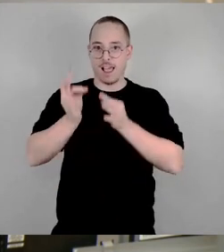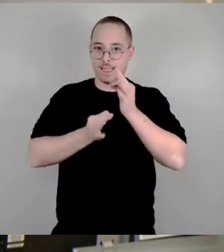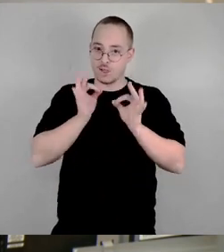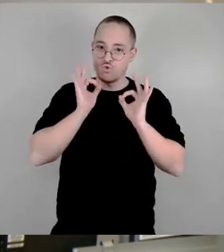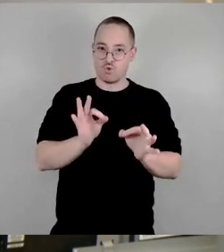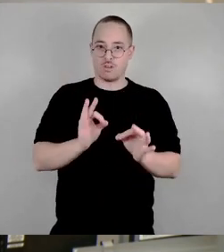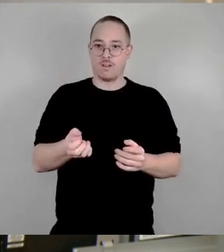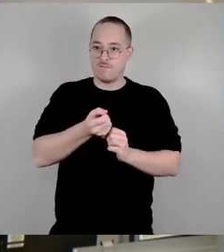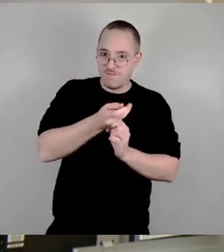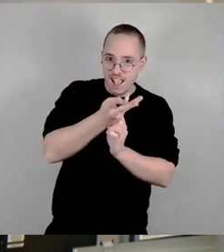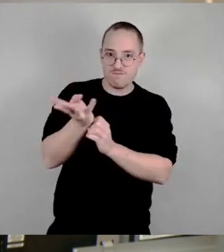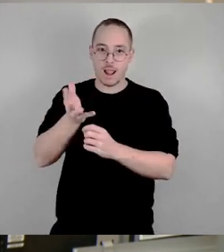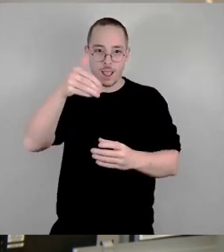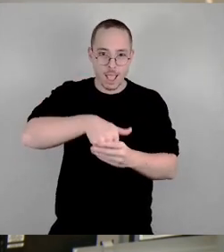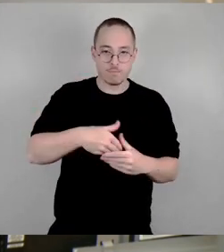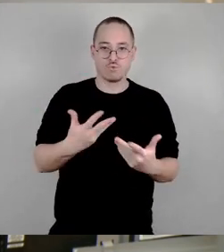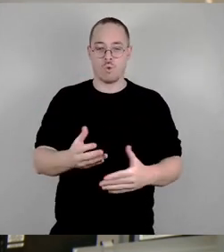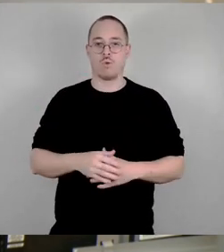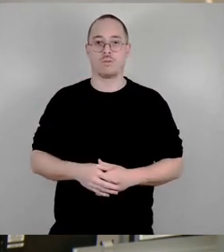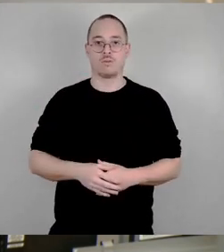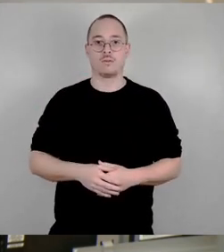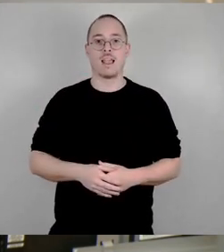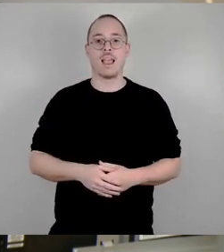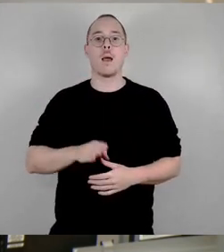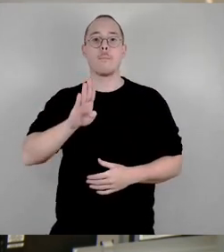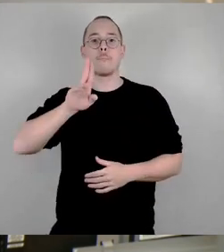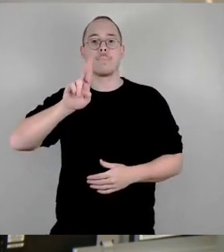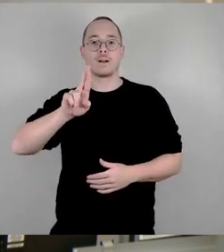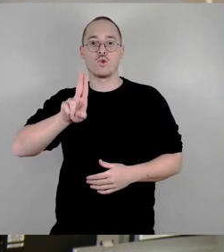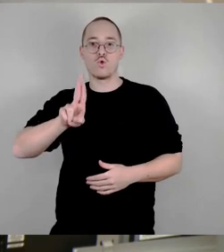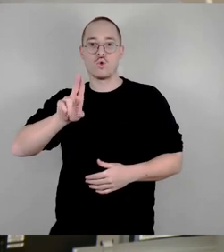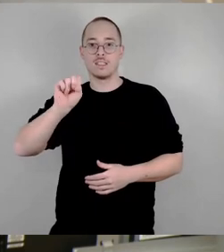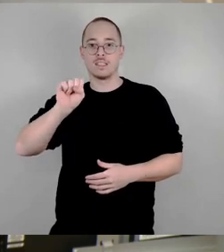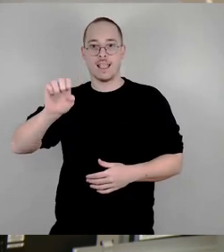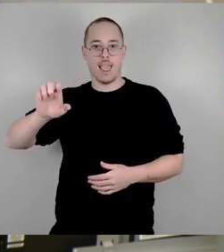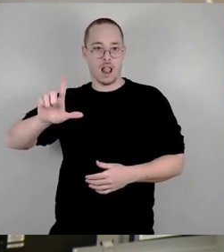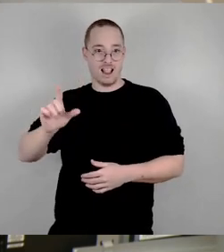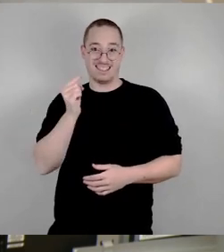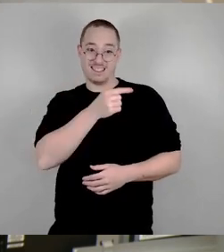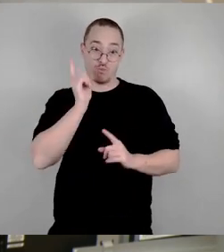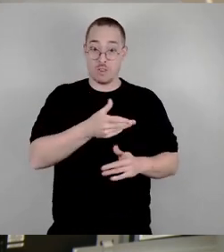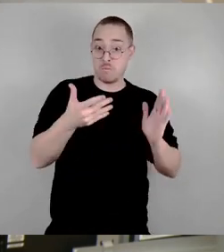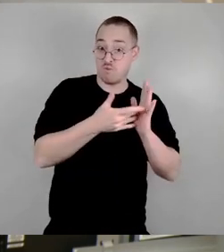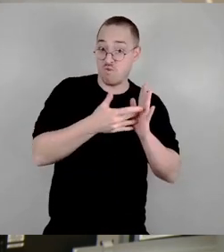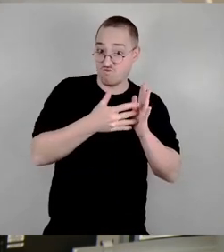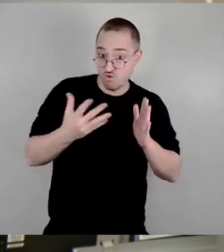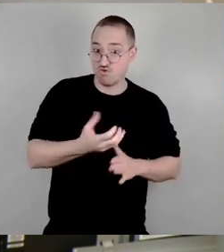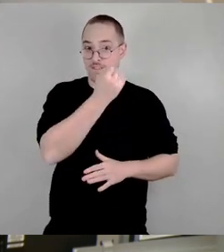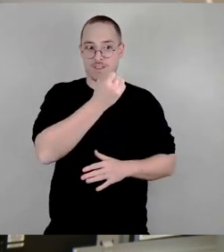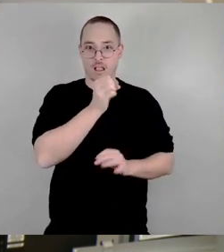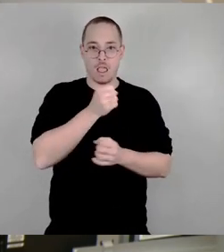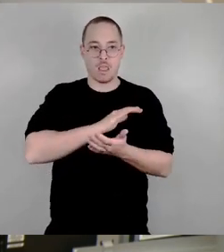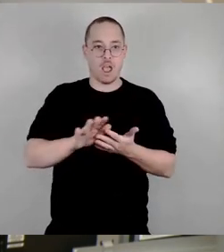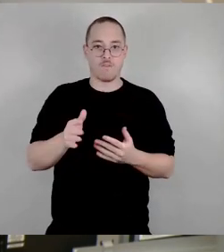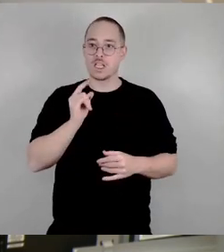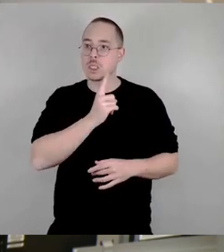Brüssel musst du sogar eine Prüfung ablegen. Da kann hier hin zum Kunst kommen, sondern musst du sogar eine Prüfung ablegen. So wie es